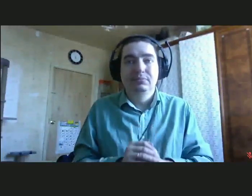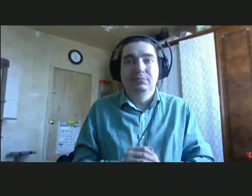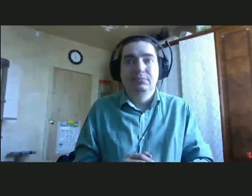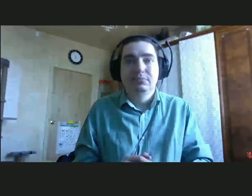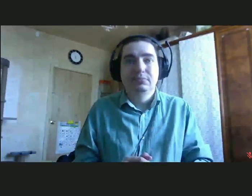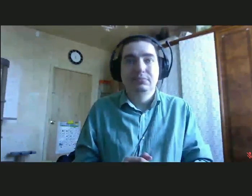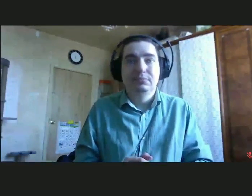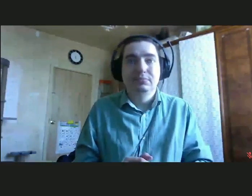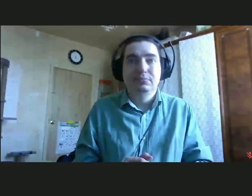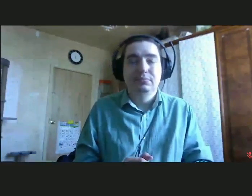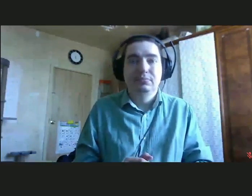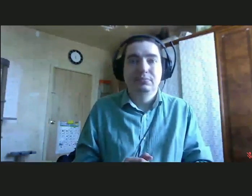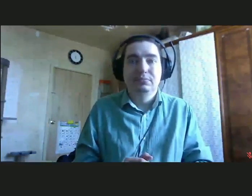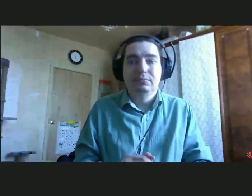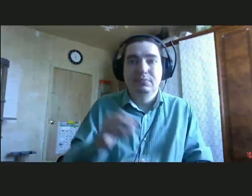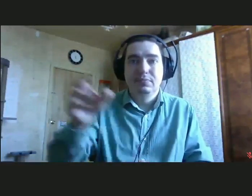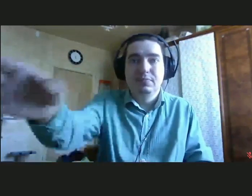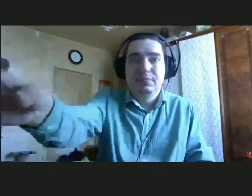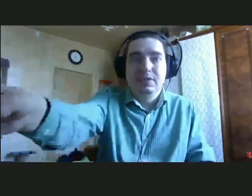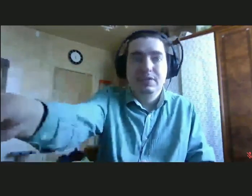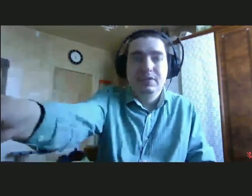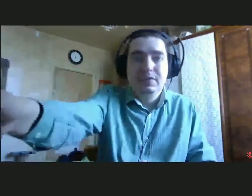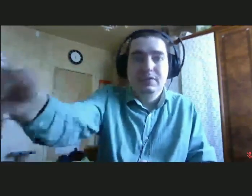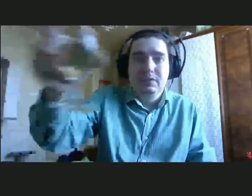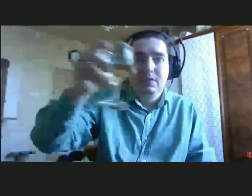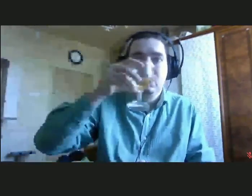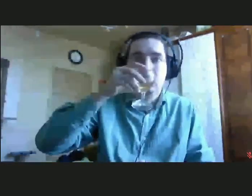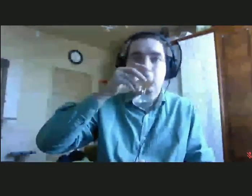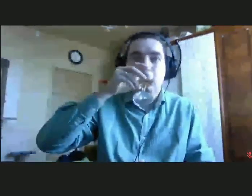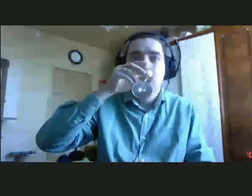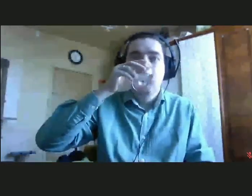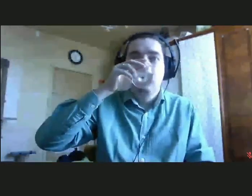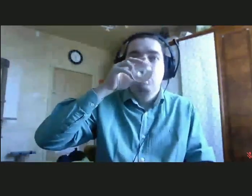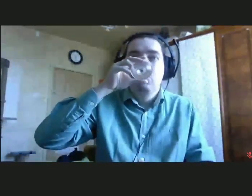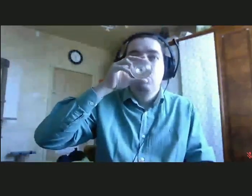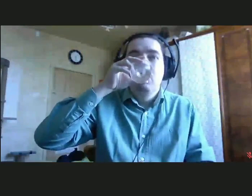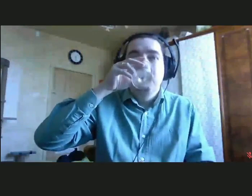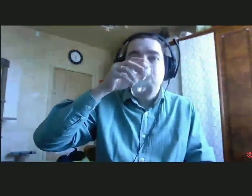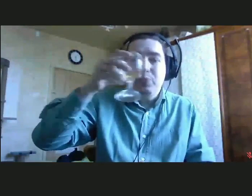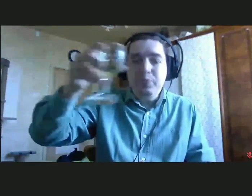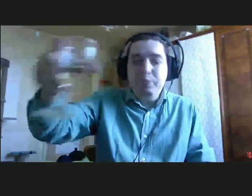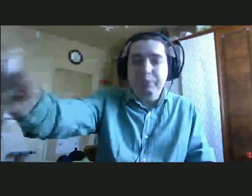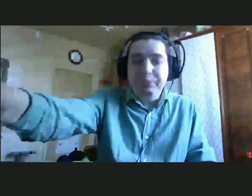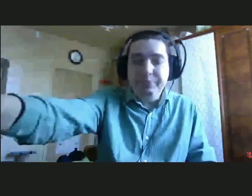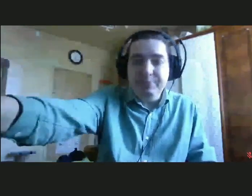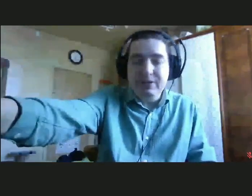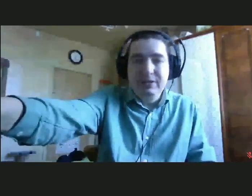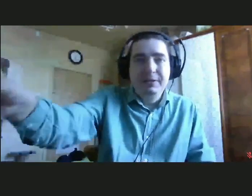К нам? К нам. Наверное, не к нам. К нам. К нам. Вопросов пока нет. Так,